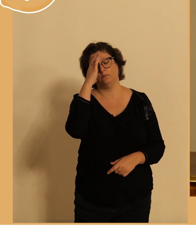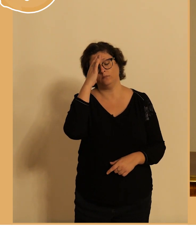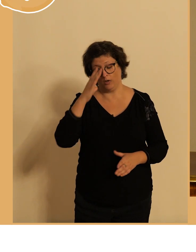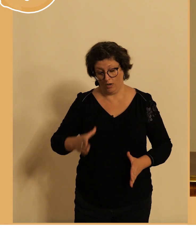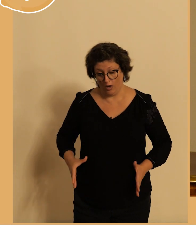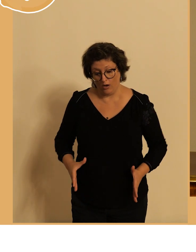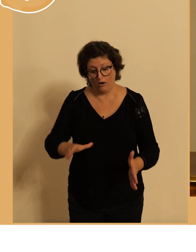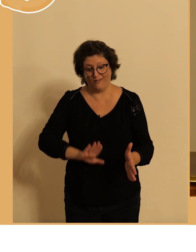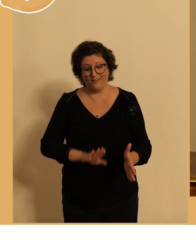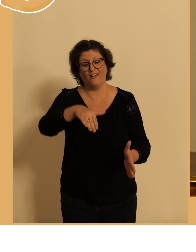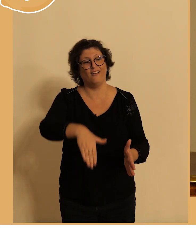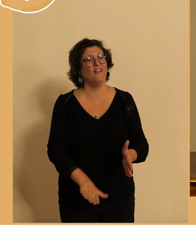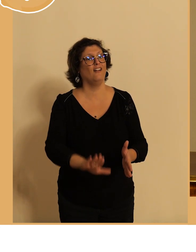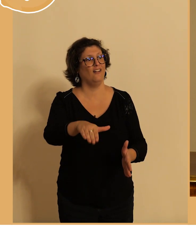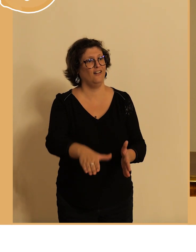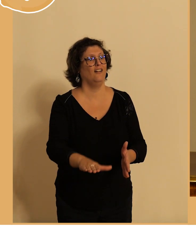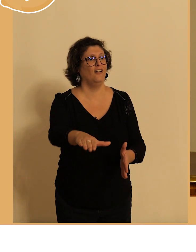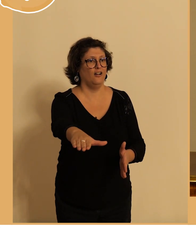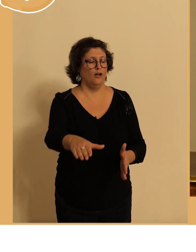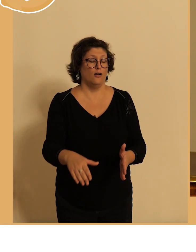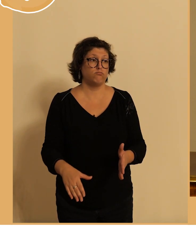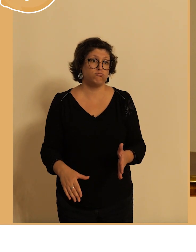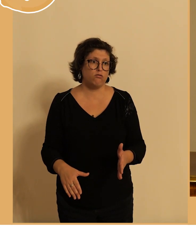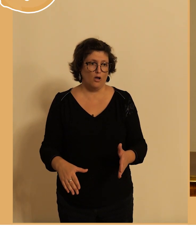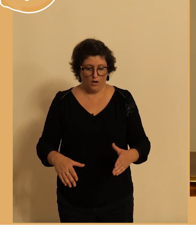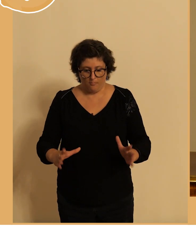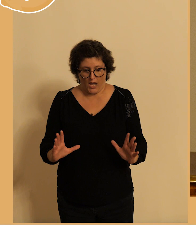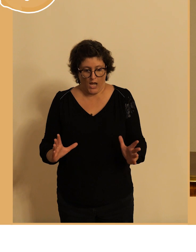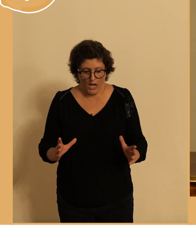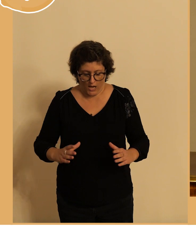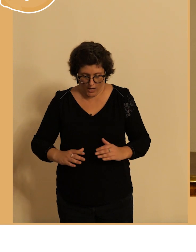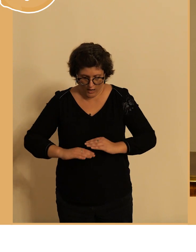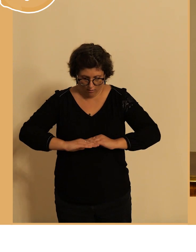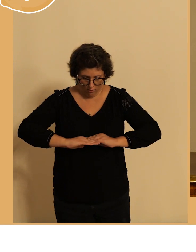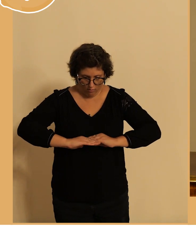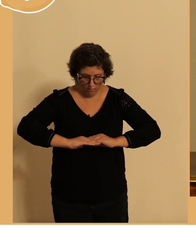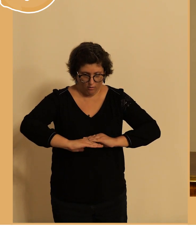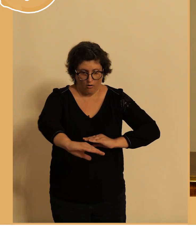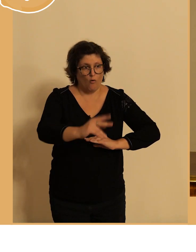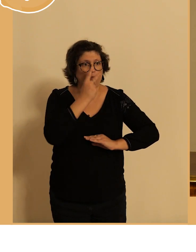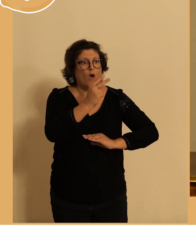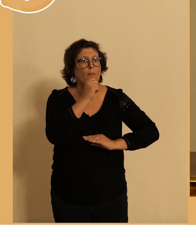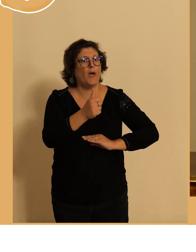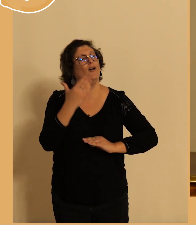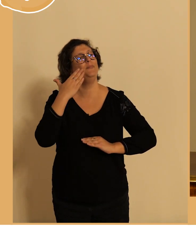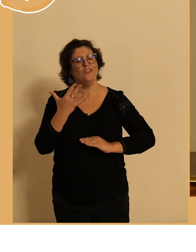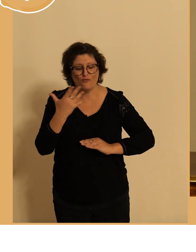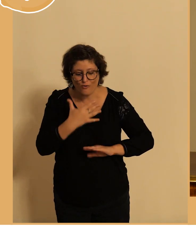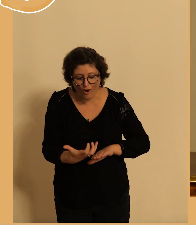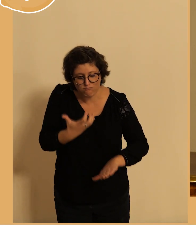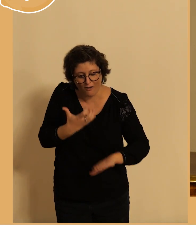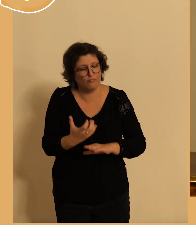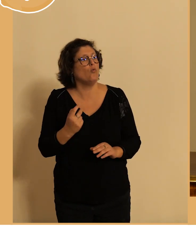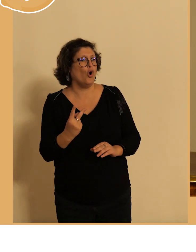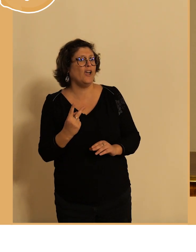bien mais quand elles sont rectilignes et uniformes parce que moi on passe souvent son